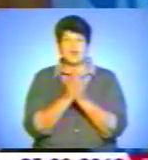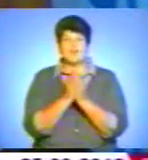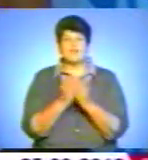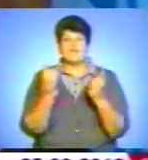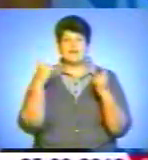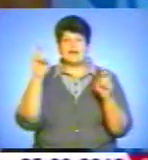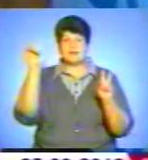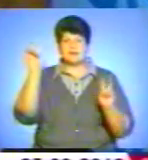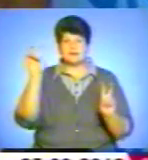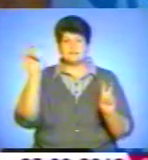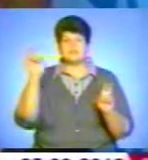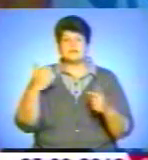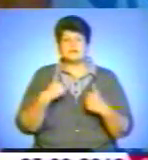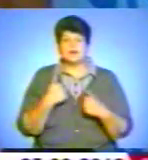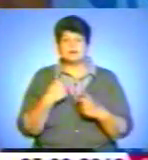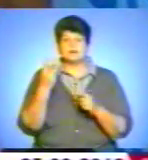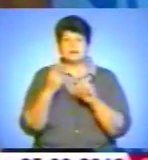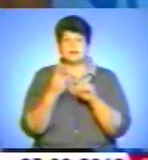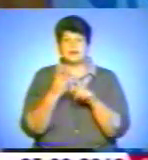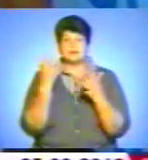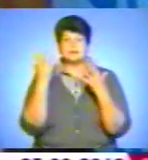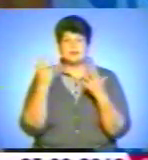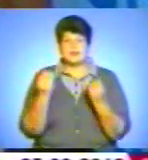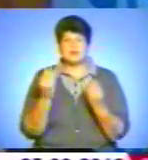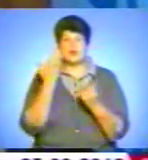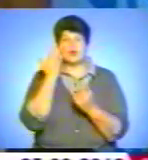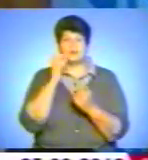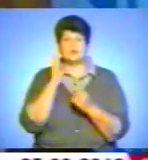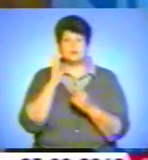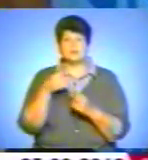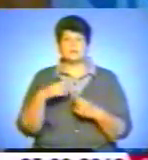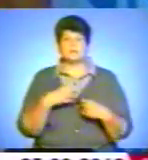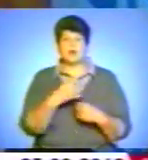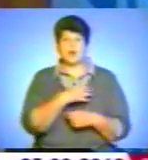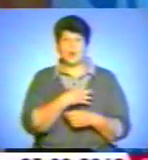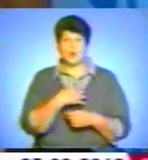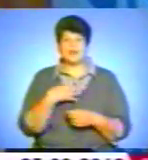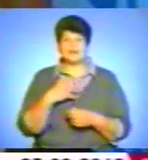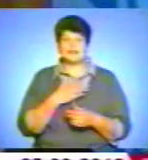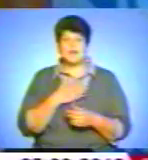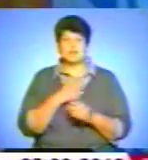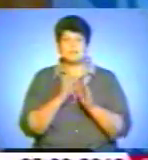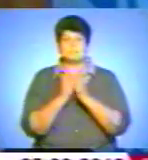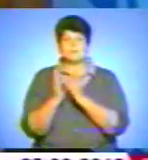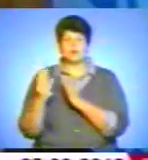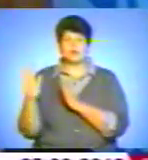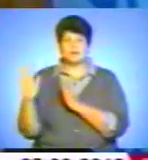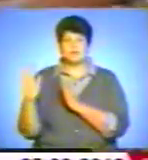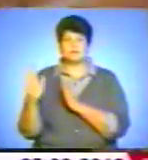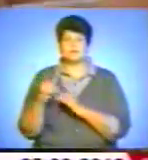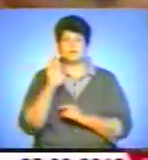Ну, звісно, вже наш третій день, це такий камерний день, це коли ми будемо нагороджувати наші бібліотеки і бібліотекарів.